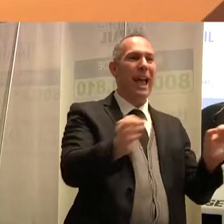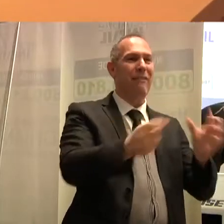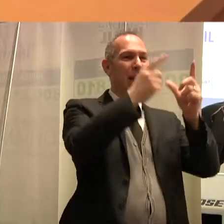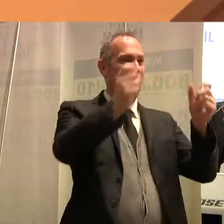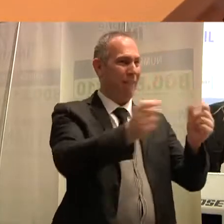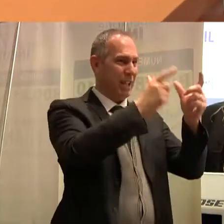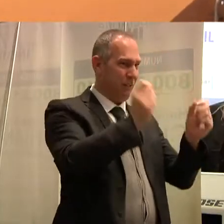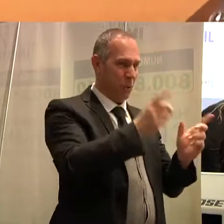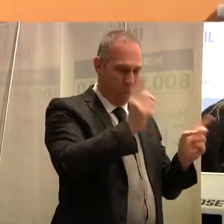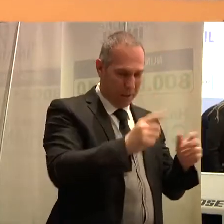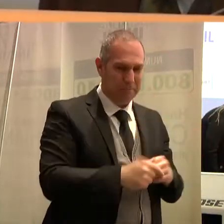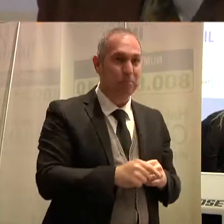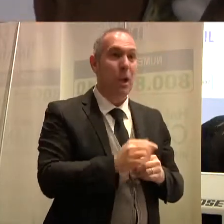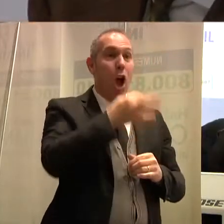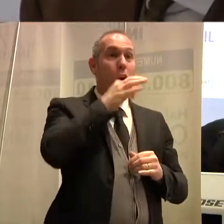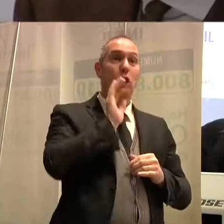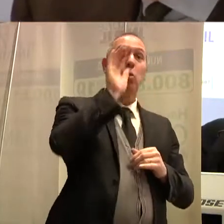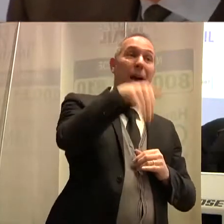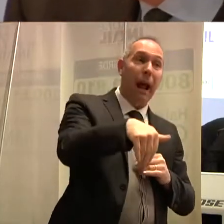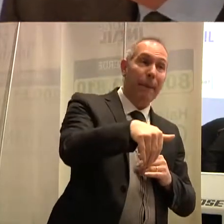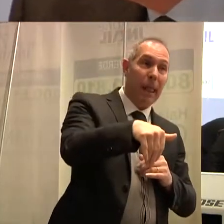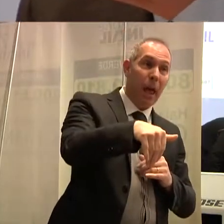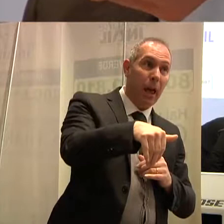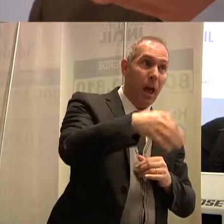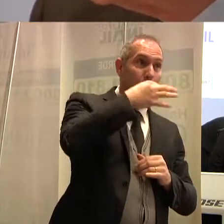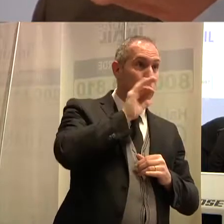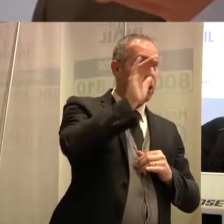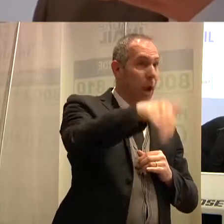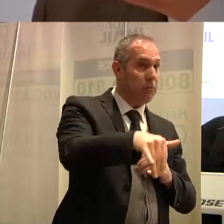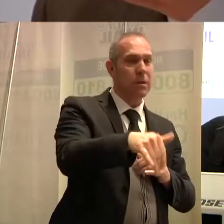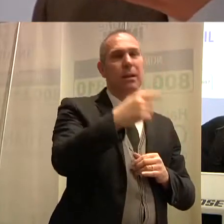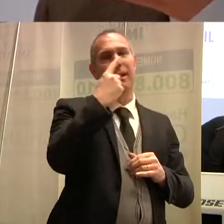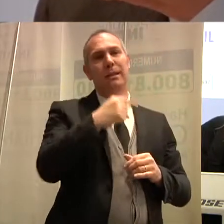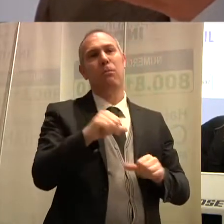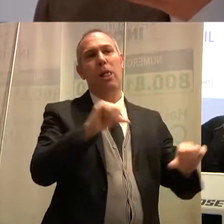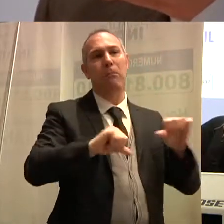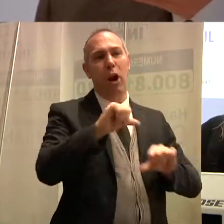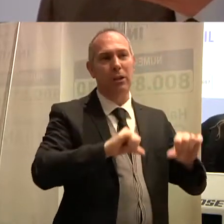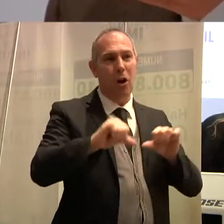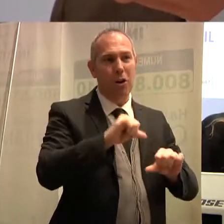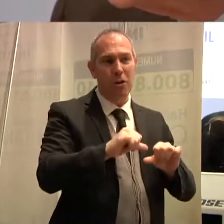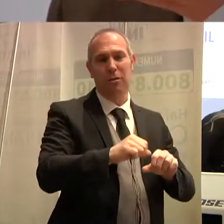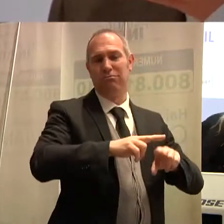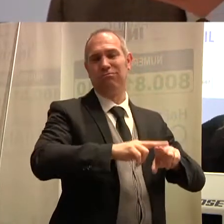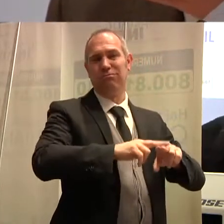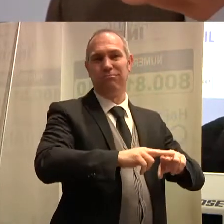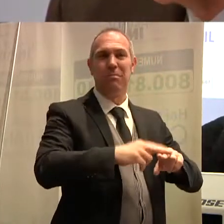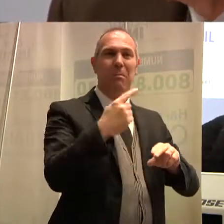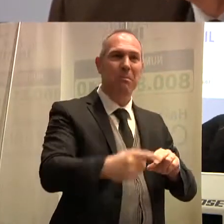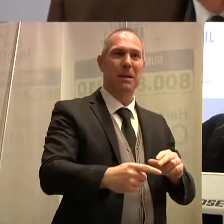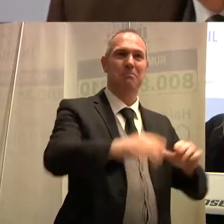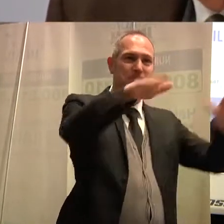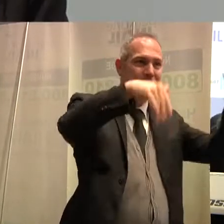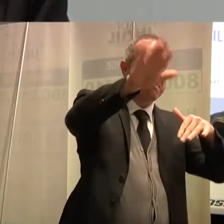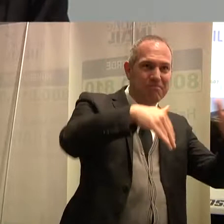Superabile è sempre stato un laboratorio permanente delle diversità per favorire l'incontro, riflessione oltre che a